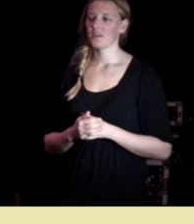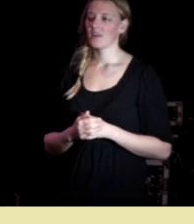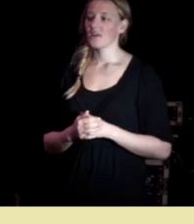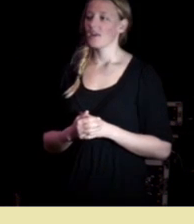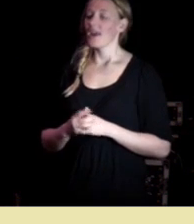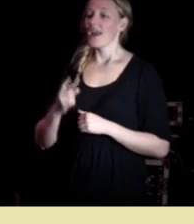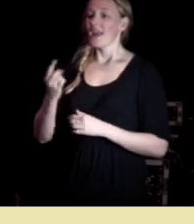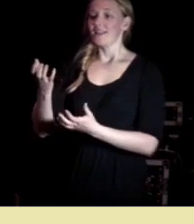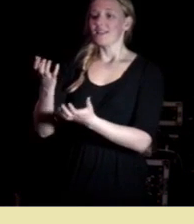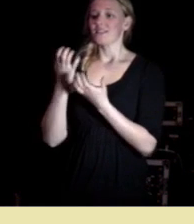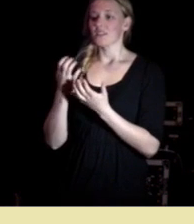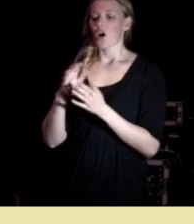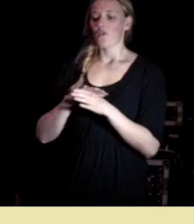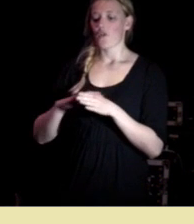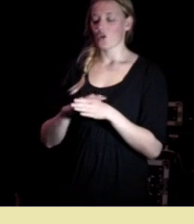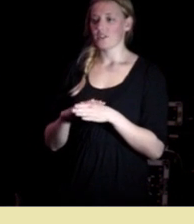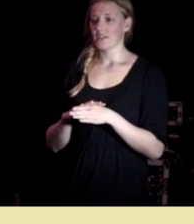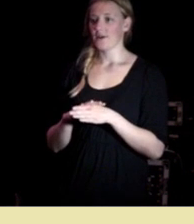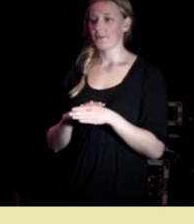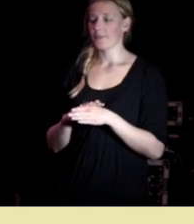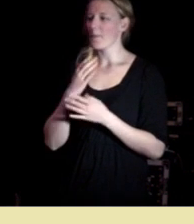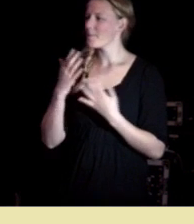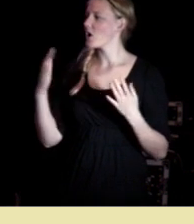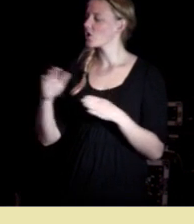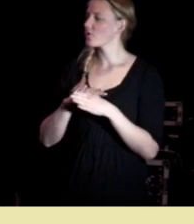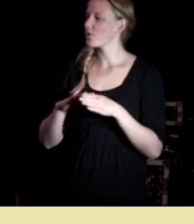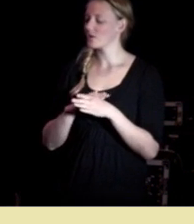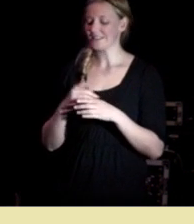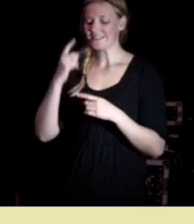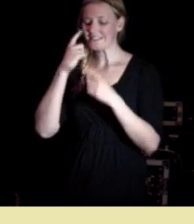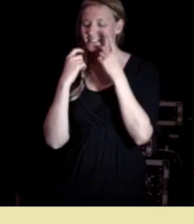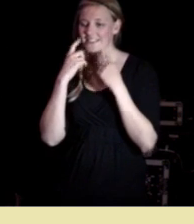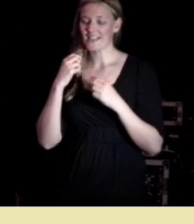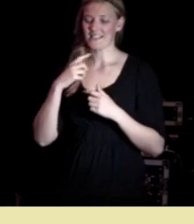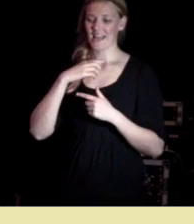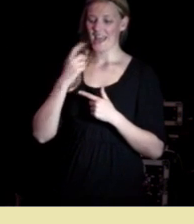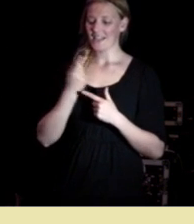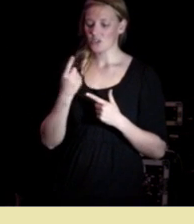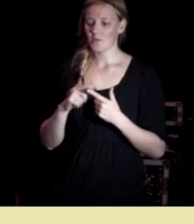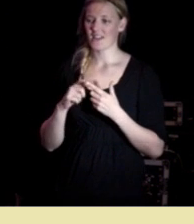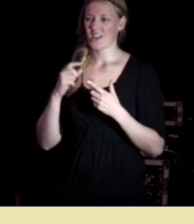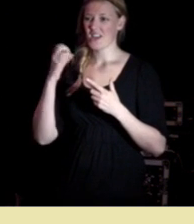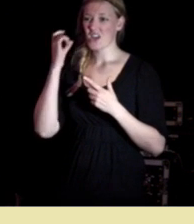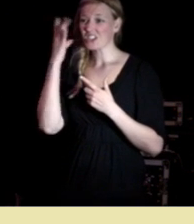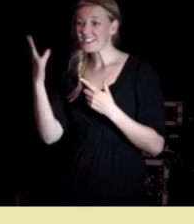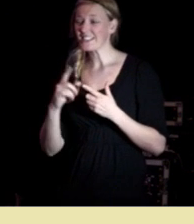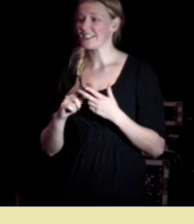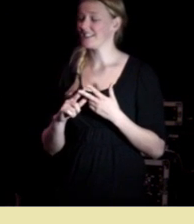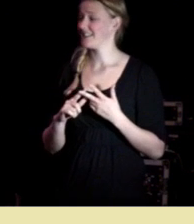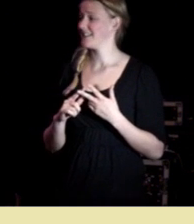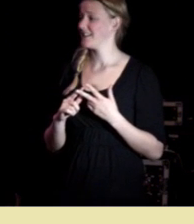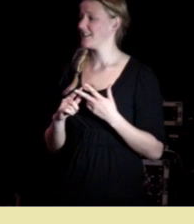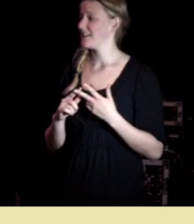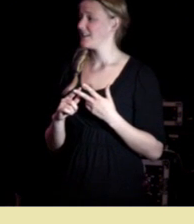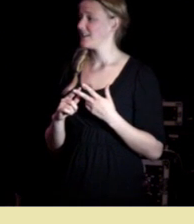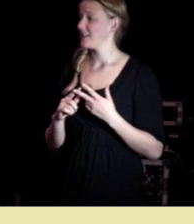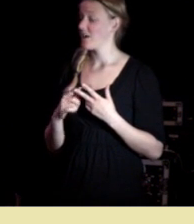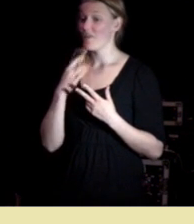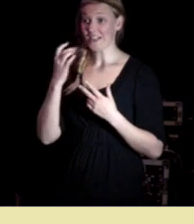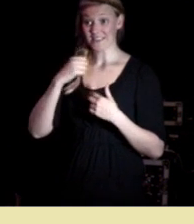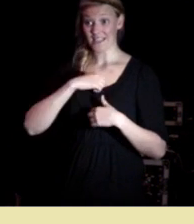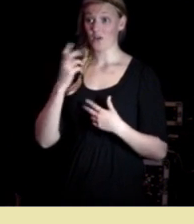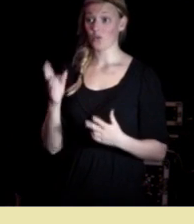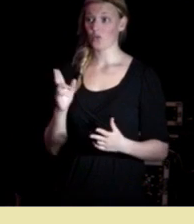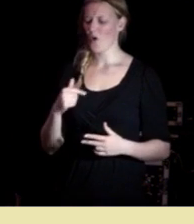en interessant følelse vi kan snakke om mange følelser tristhet ensomhet raseri det har vært i seminariet seg selv hvordan kan